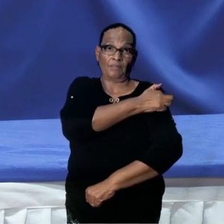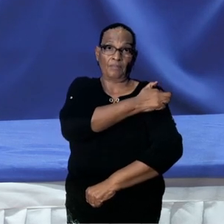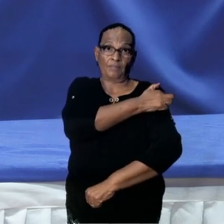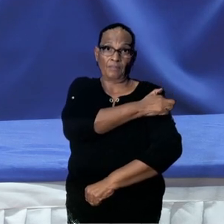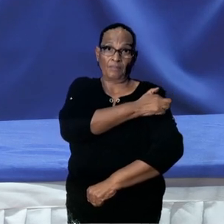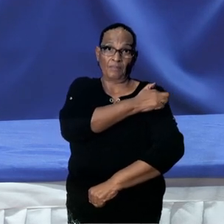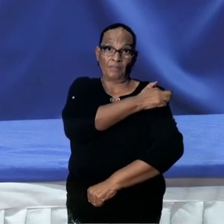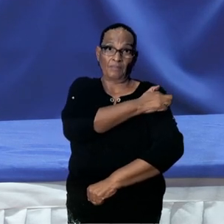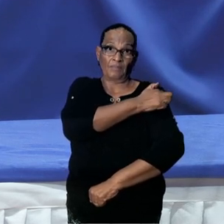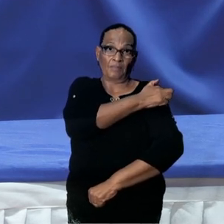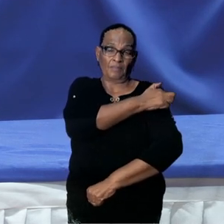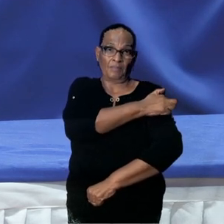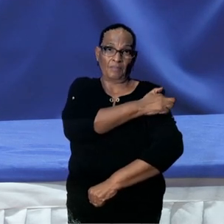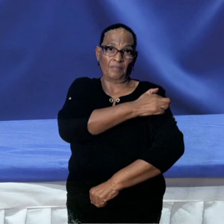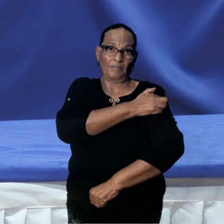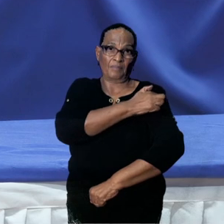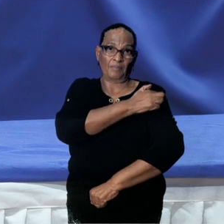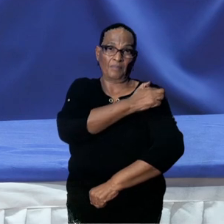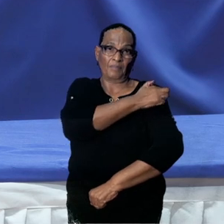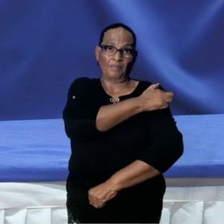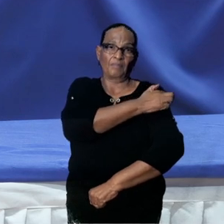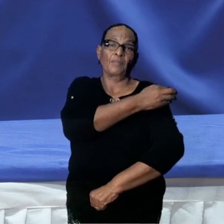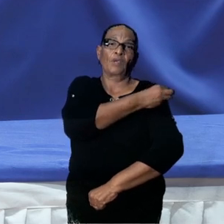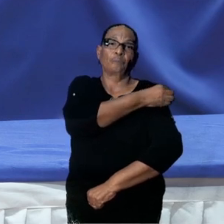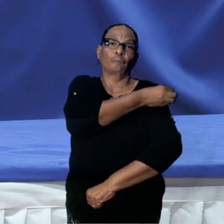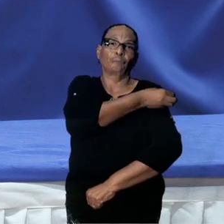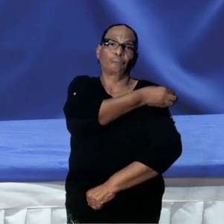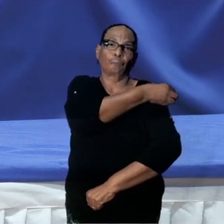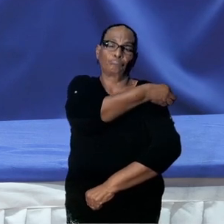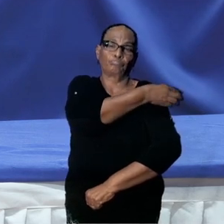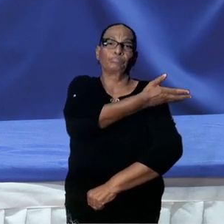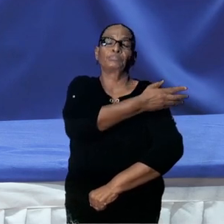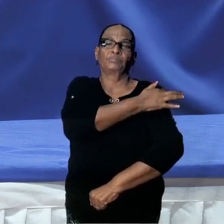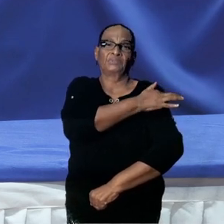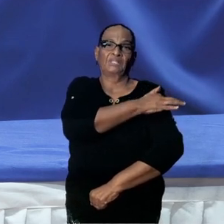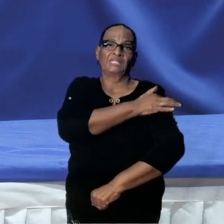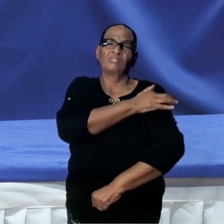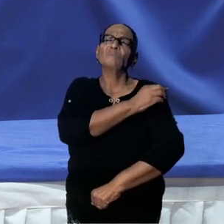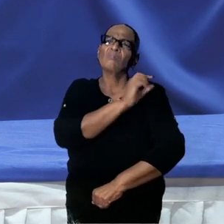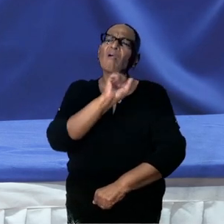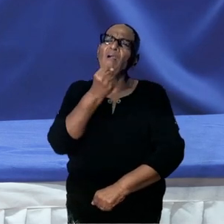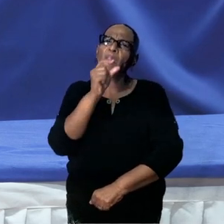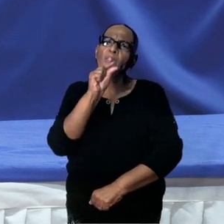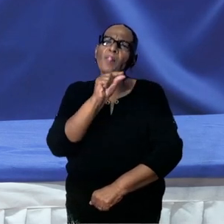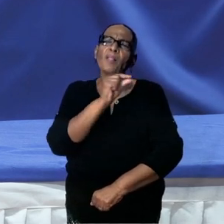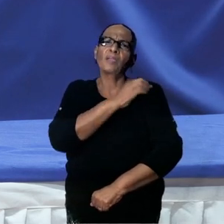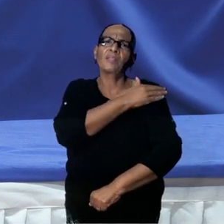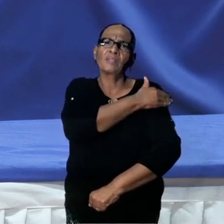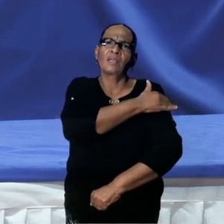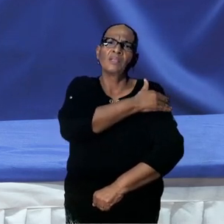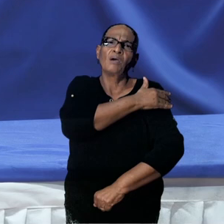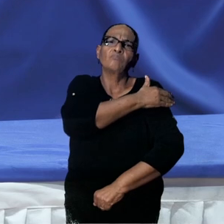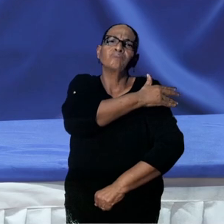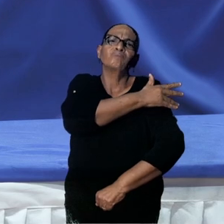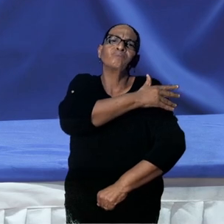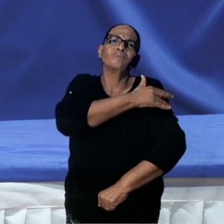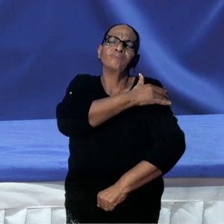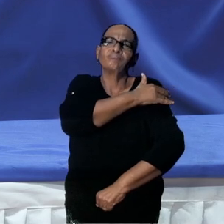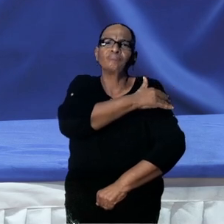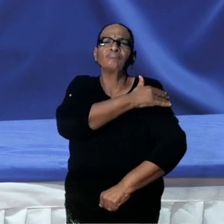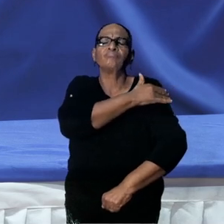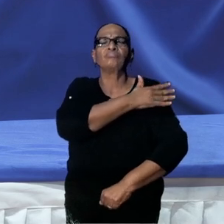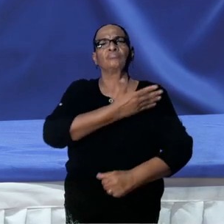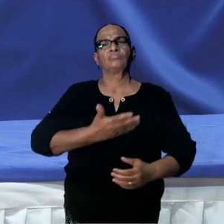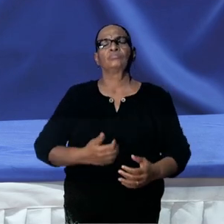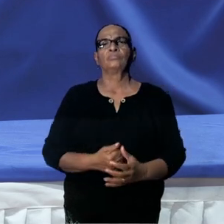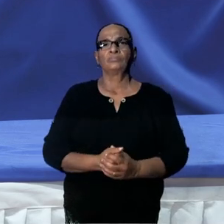een team stand-by om bijwerkingen op te vangen. De kaas is zeer klein, maar we moeten niets aan het toevallig over laten.